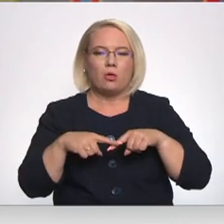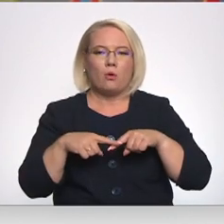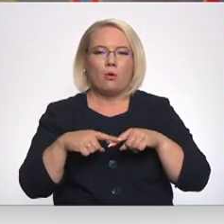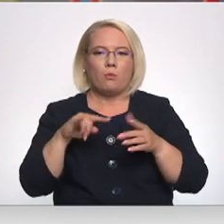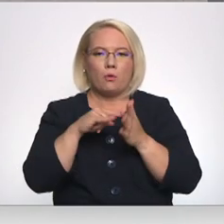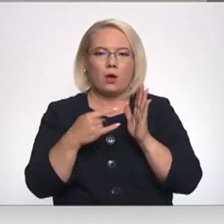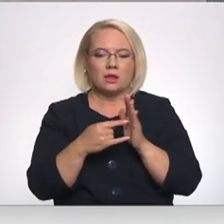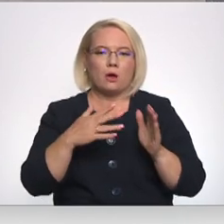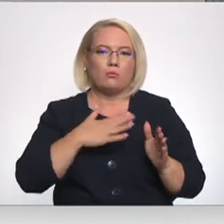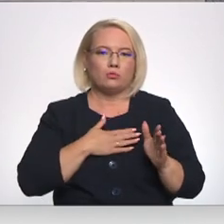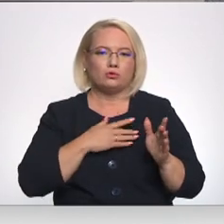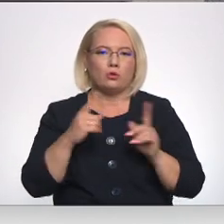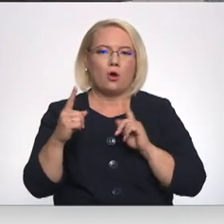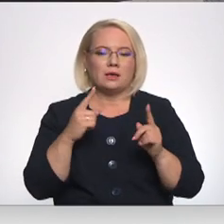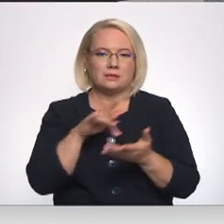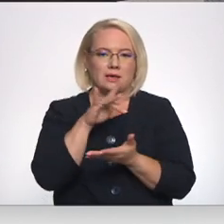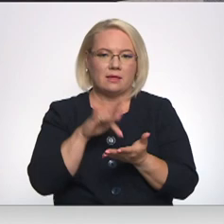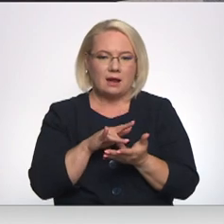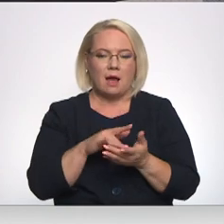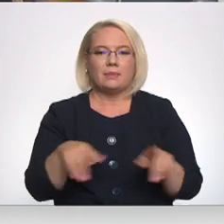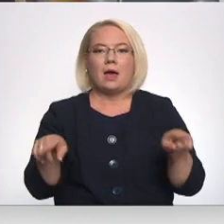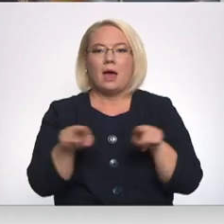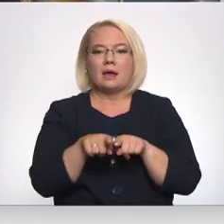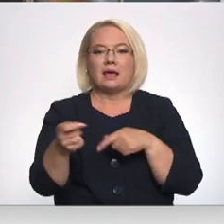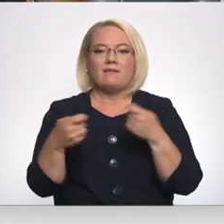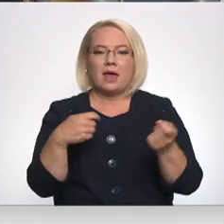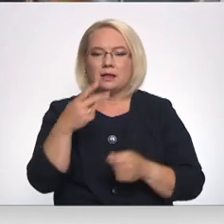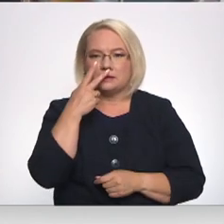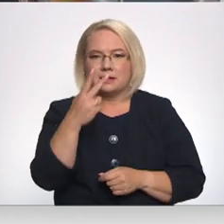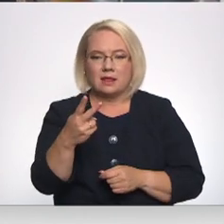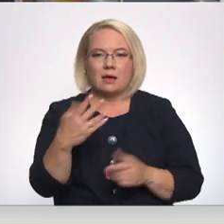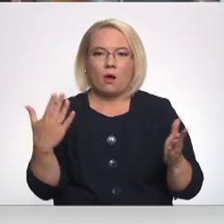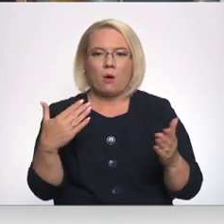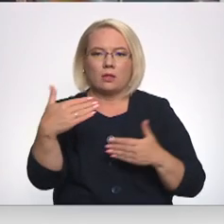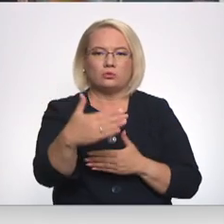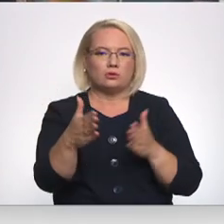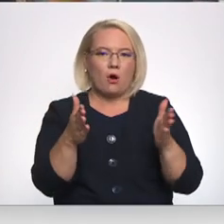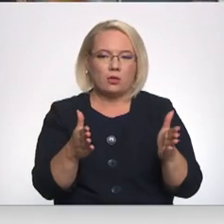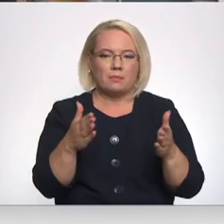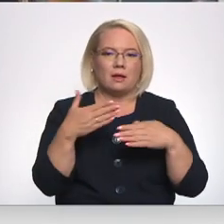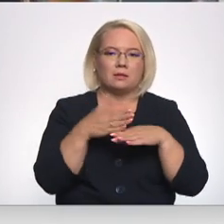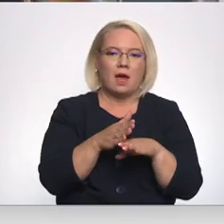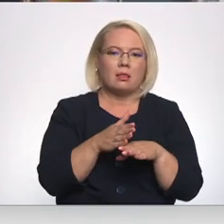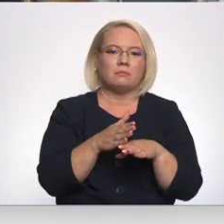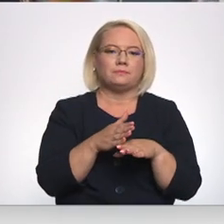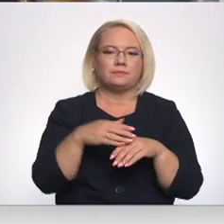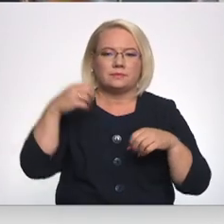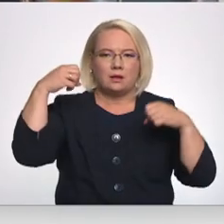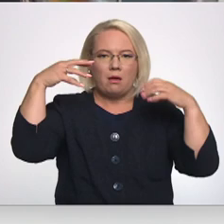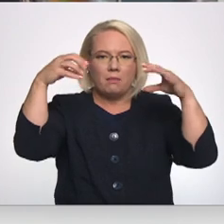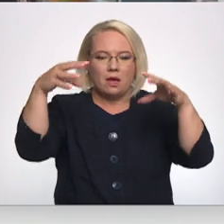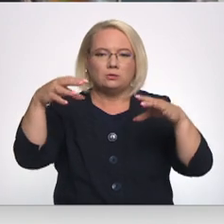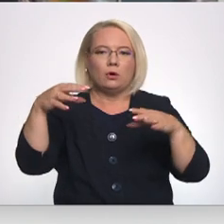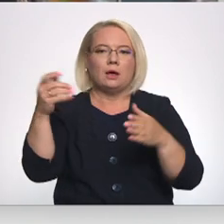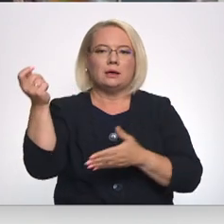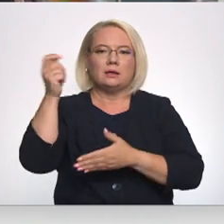loģistikas centrā. Protams, arī veikalos skatāmies pēc iespējami, iespējams zonējums, tad mēs mēģinām dalīt šo apgaismojumu